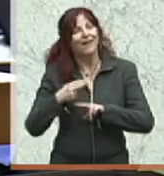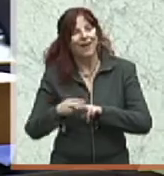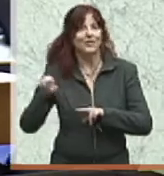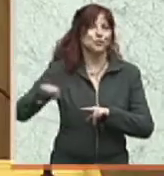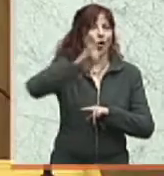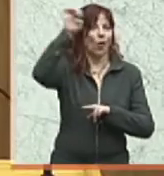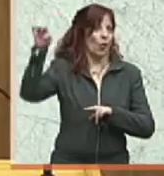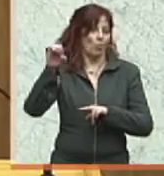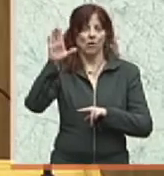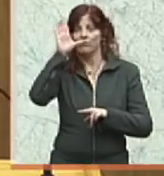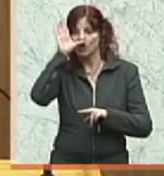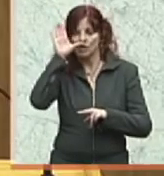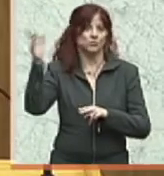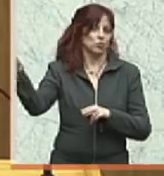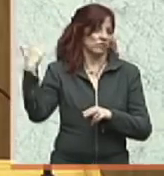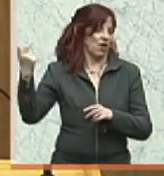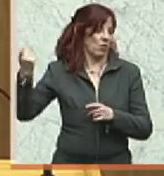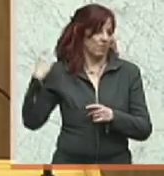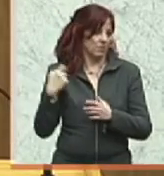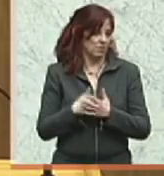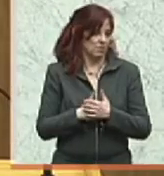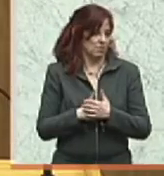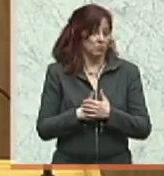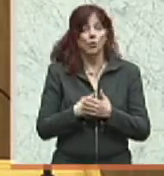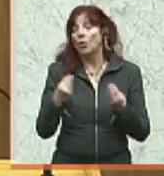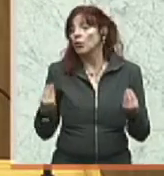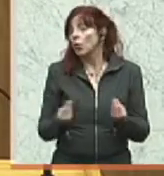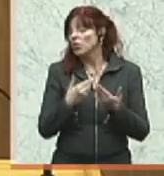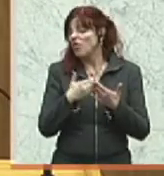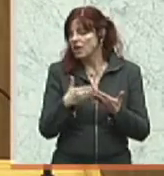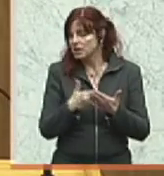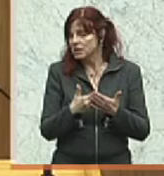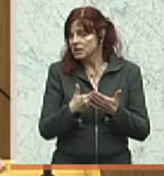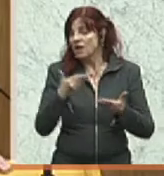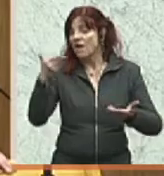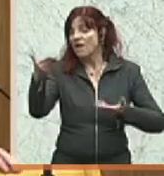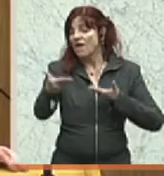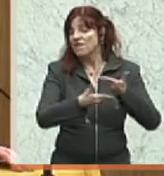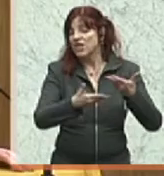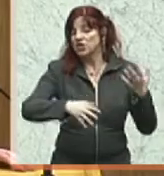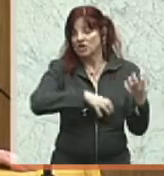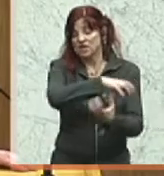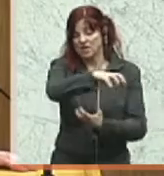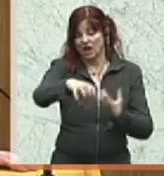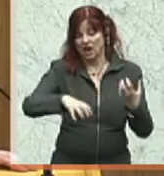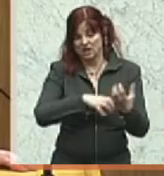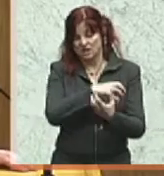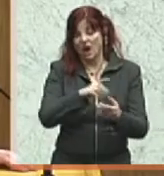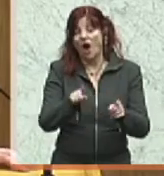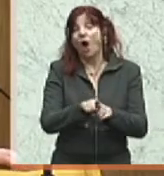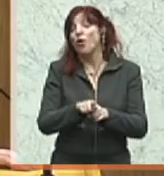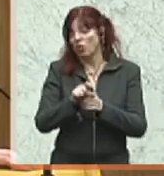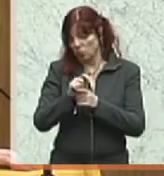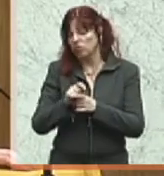Ausgelöst durch eine Wirtschaftskrise, ausgelöst durch ein blindwütiges Sparen der